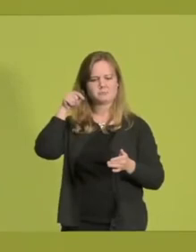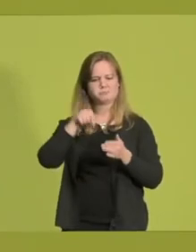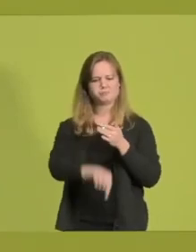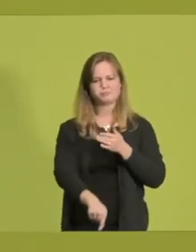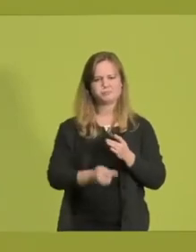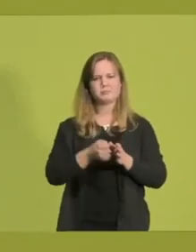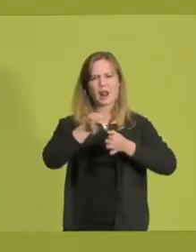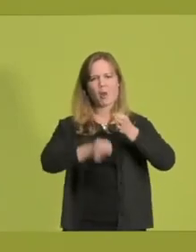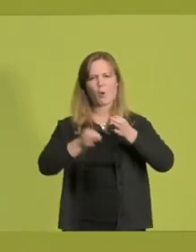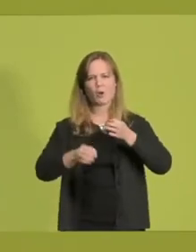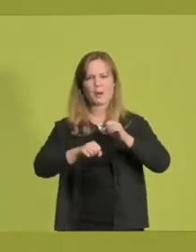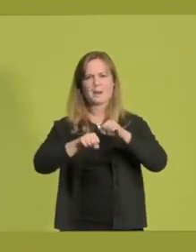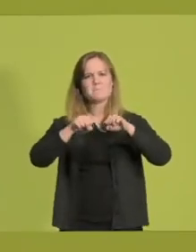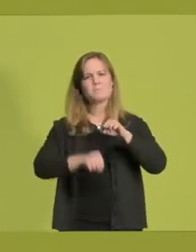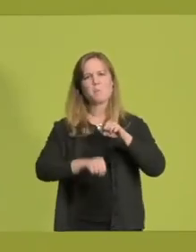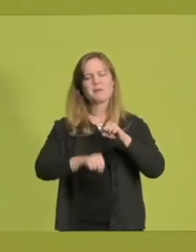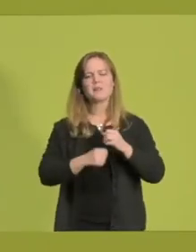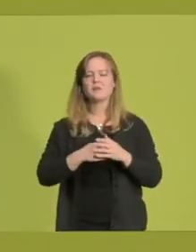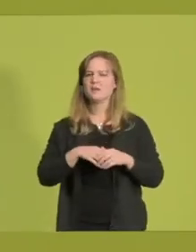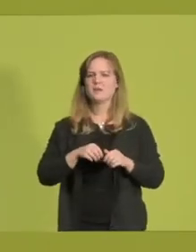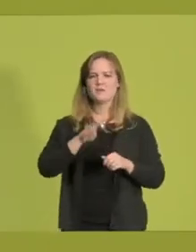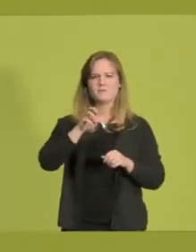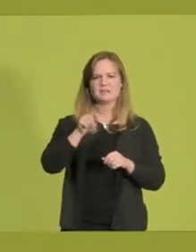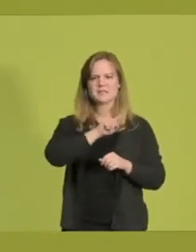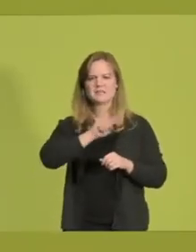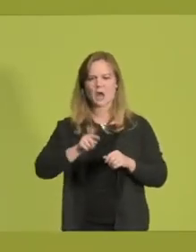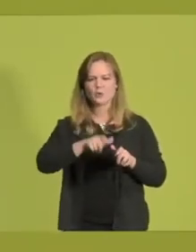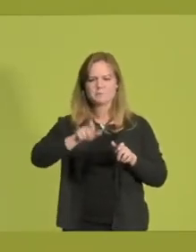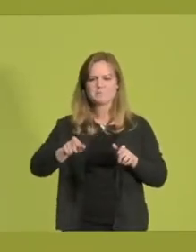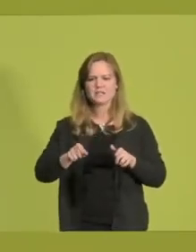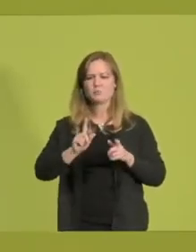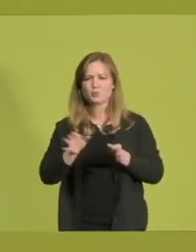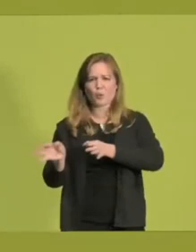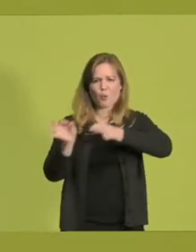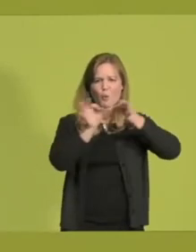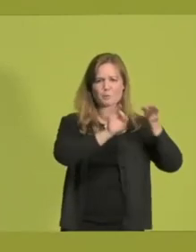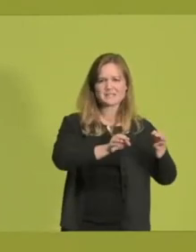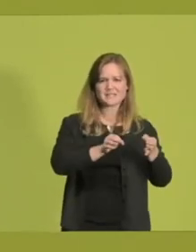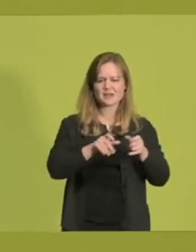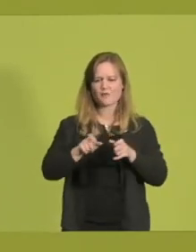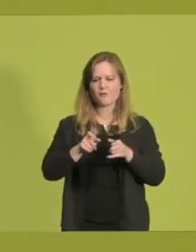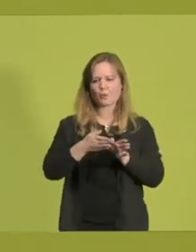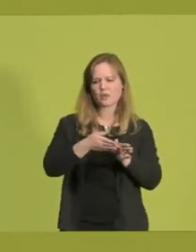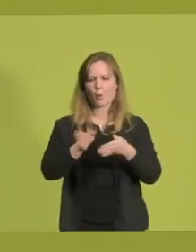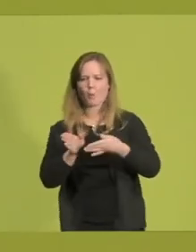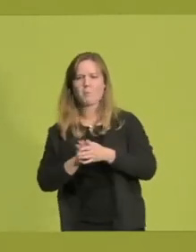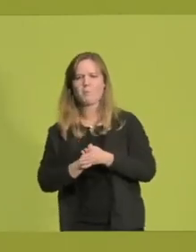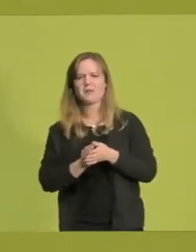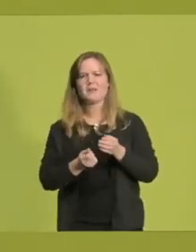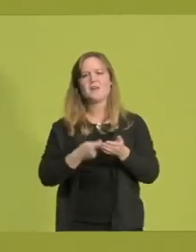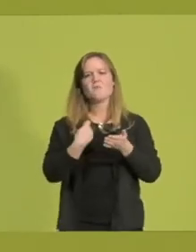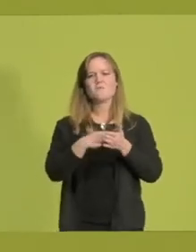Meter tiefe Löcher. Mehr als 40.000 Menschen wurden bereits aus ihrer Heimat vertrieben. Flüsse umgelegt, wertvolle Biotope sind